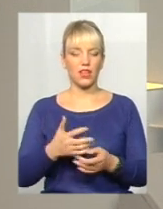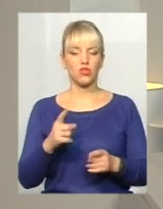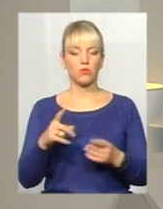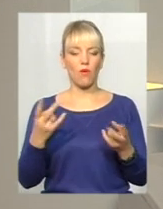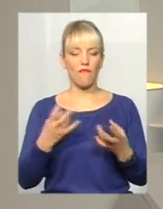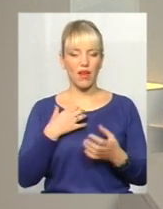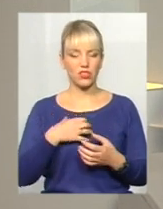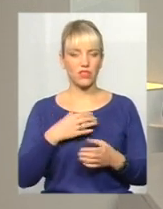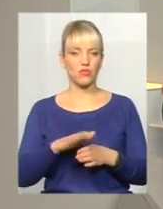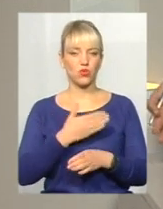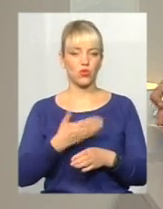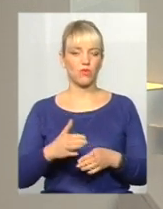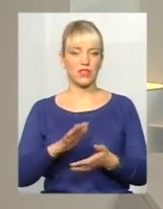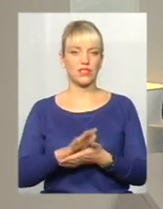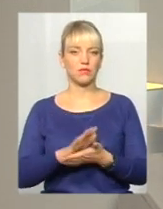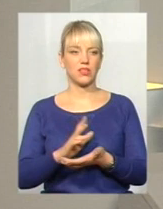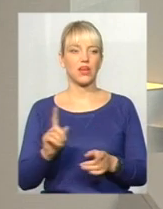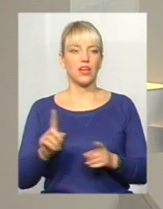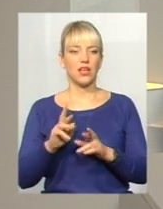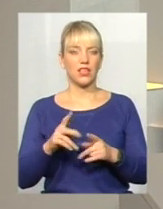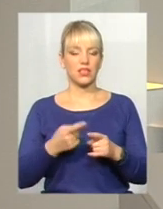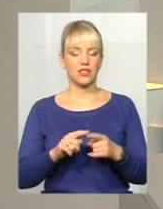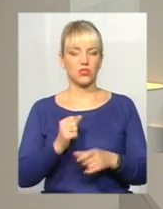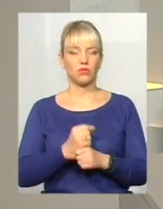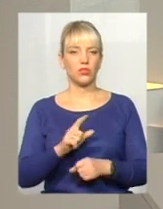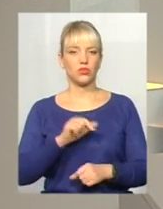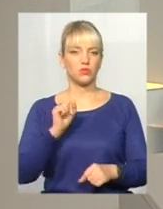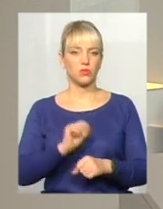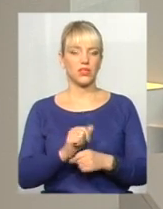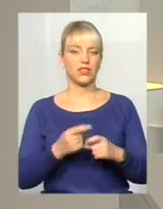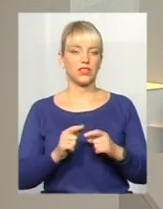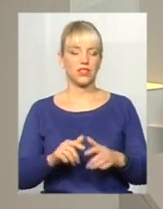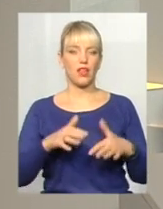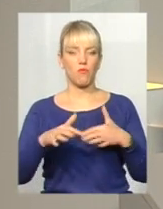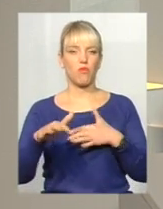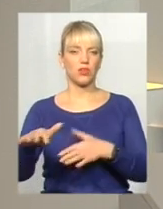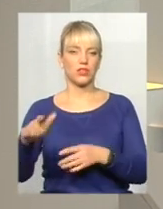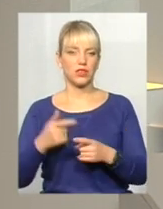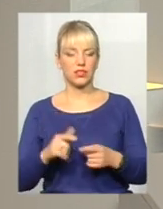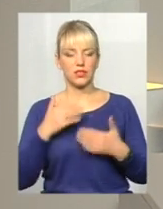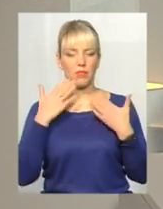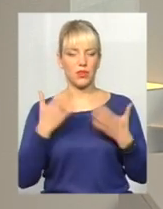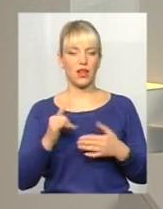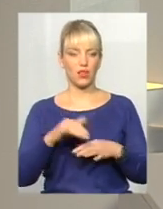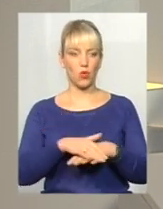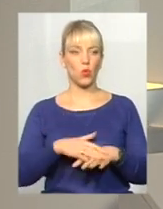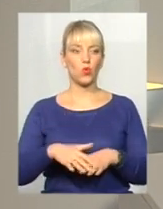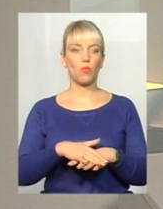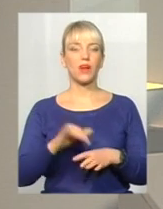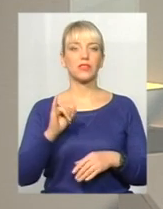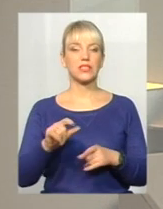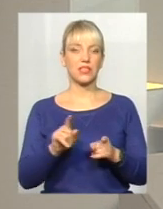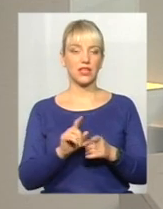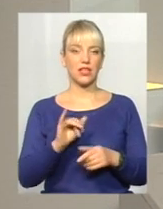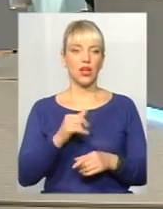зробити для того, щоб зупинити цей потік. Сьогодні ми запитали у громадськості і у пані